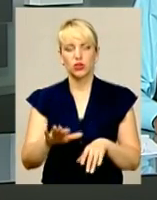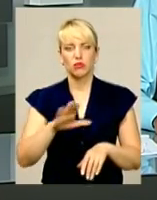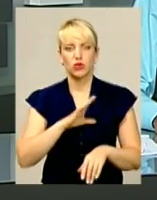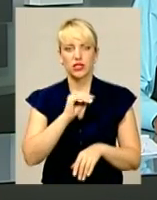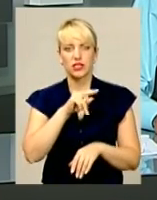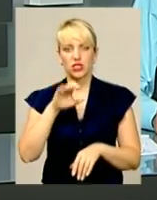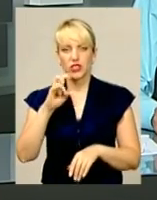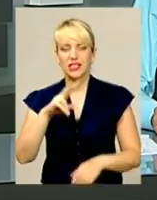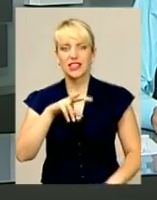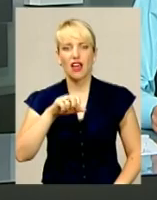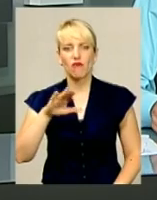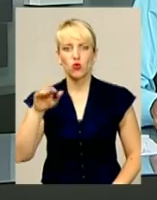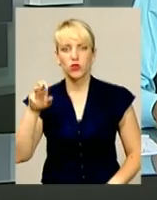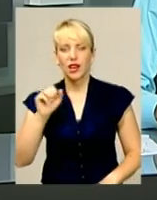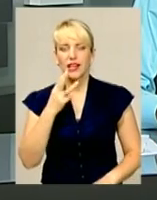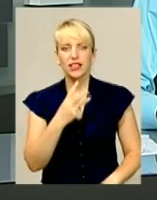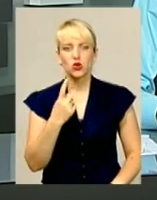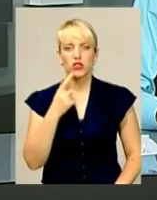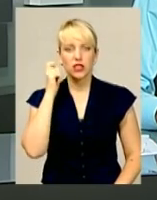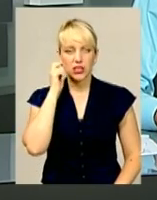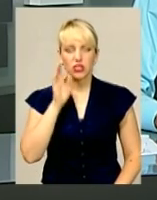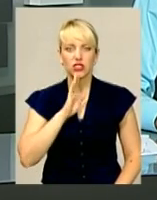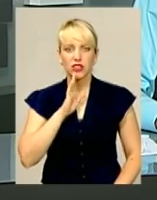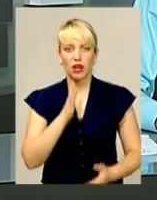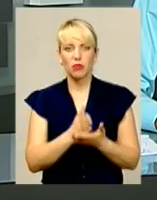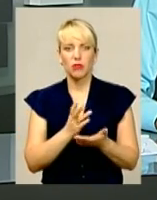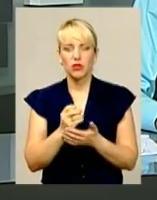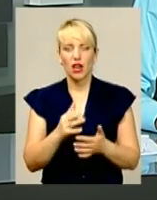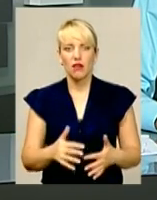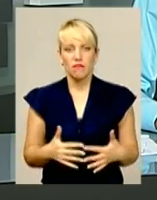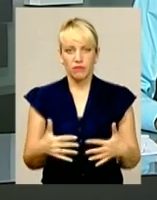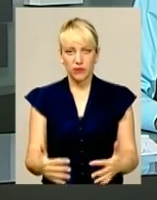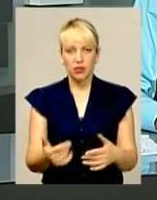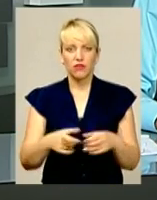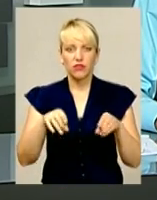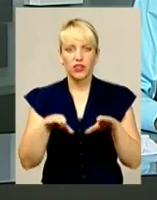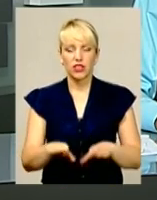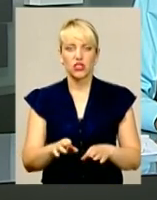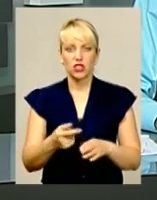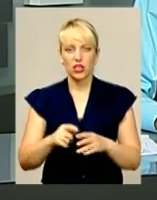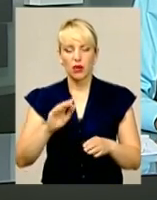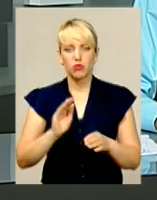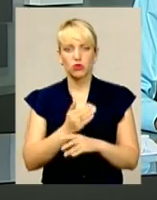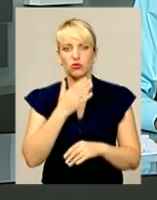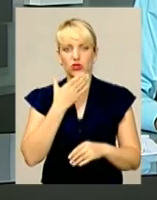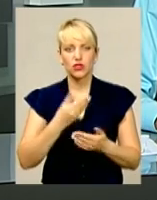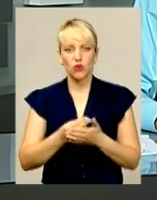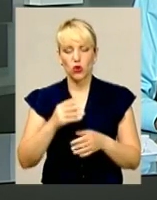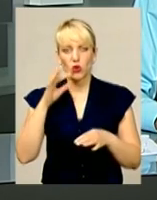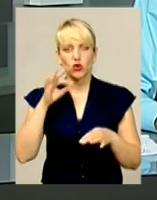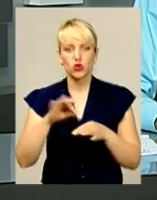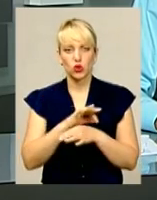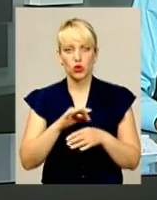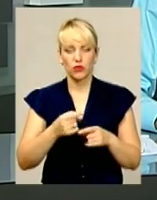в Славуті. 31-річна жінка, перебуваючи на останніх місяцях вагітності, вирішила позбутися свого 33-річного